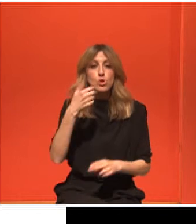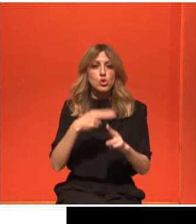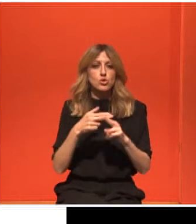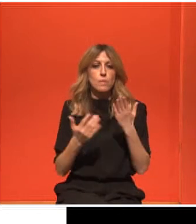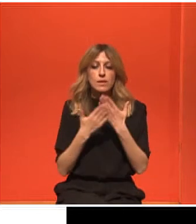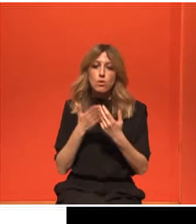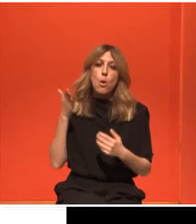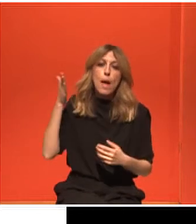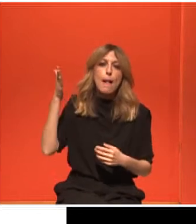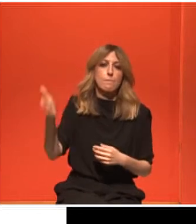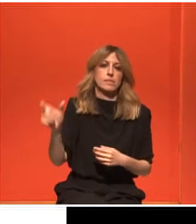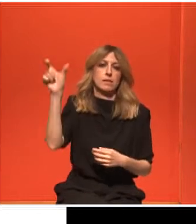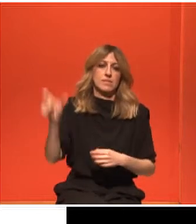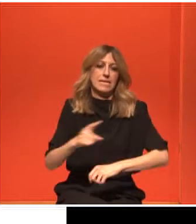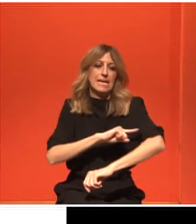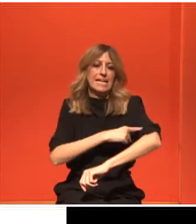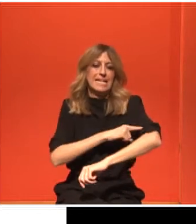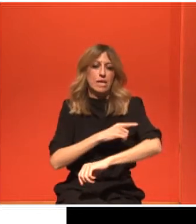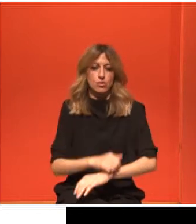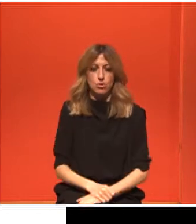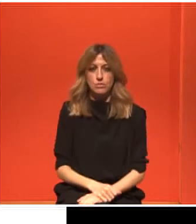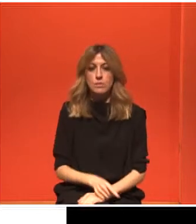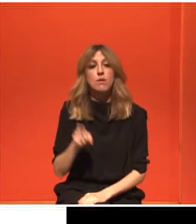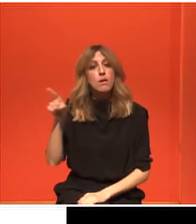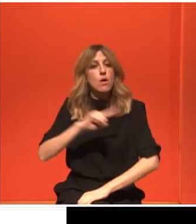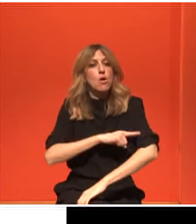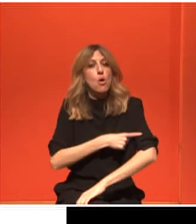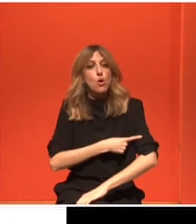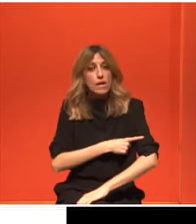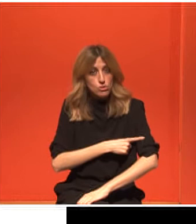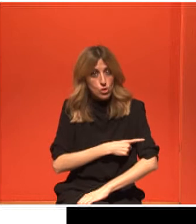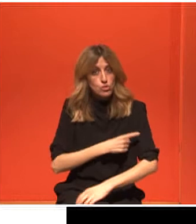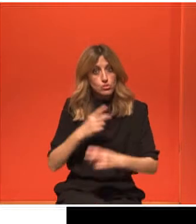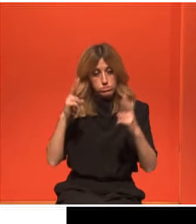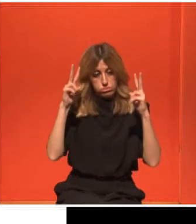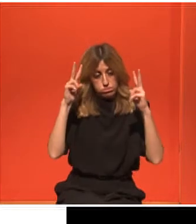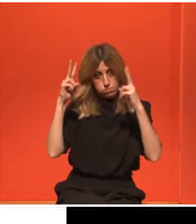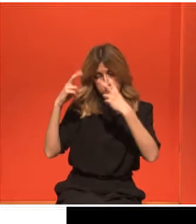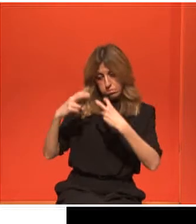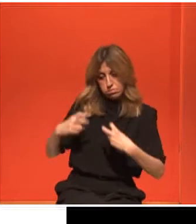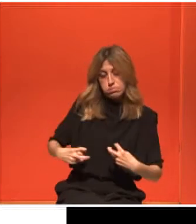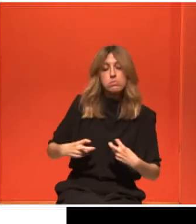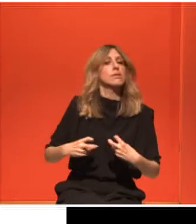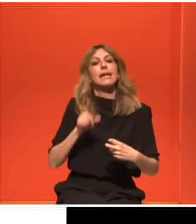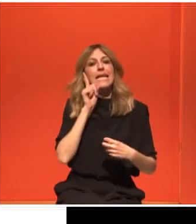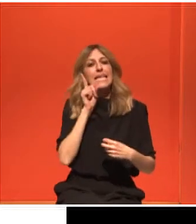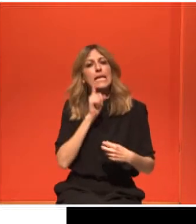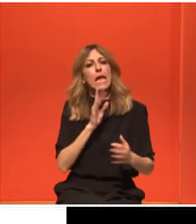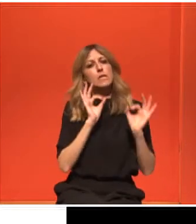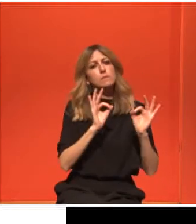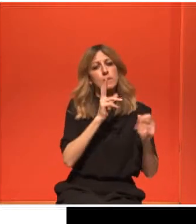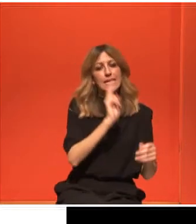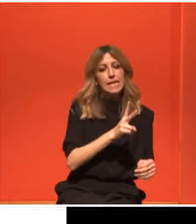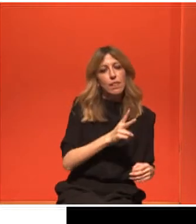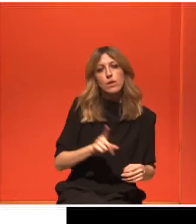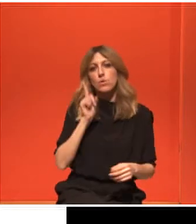γυναίκα είναι μέσου κινδύνου, όπως βλέπετε αριστερά, ή υψηλού κινδύνου, όπως βλέπετε δεξιά. Για τις γυναίκες μέσου κινδύνου, αυτό που